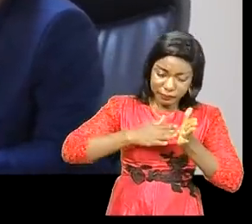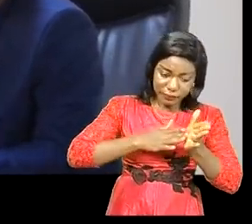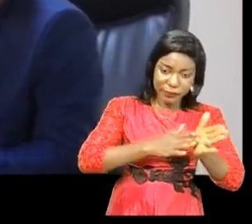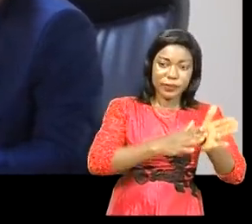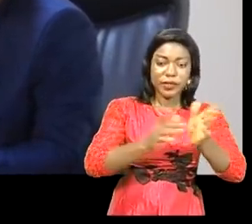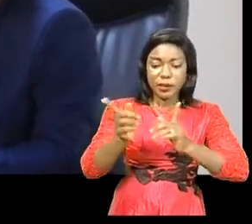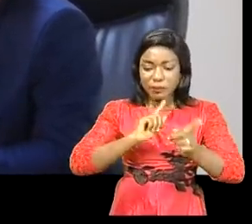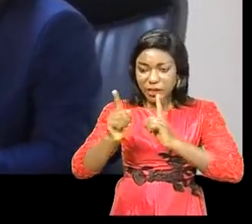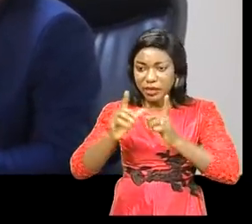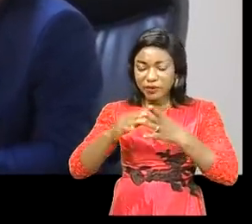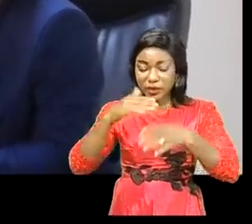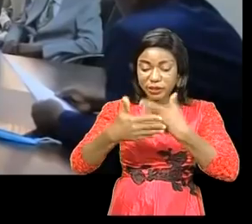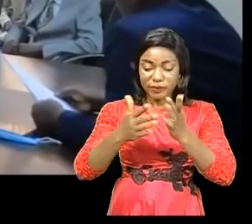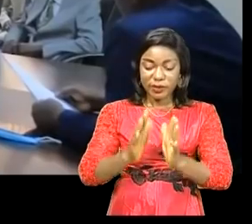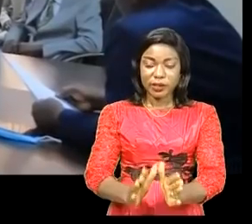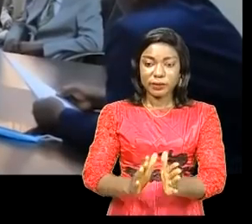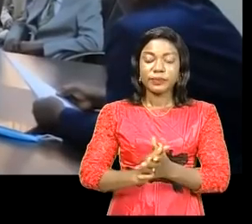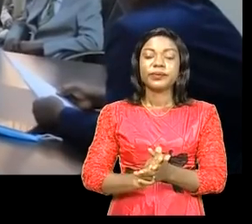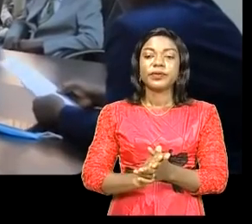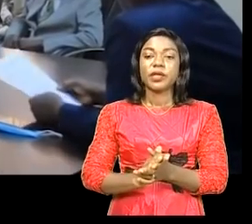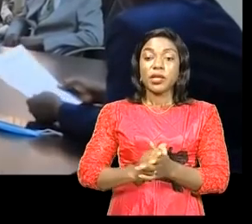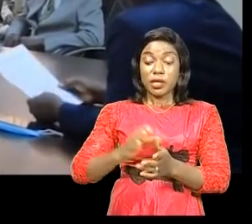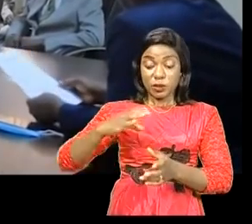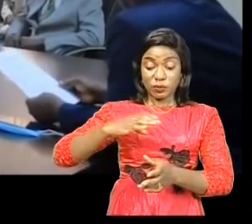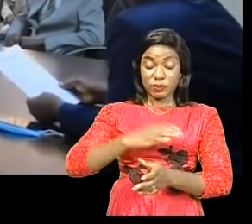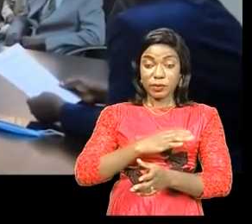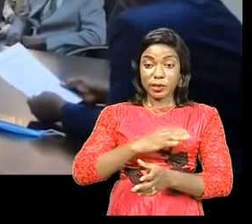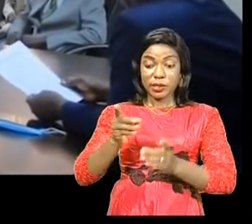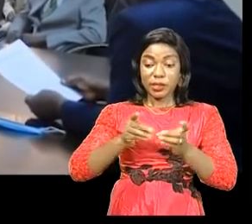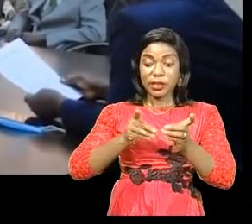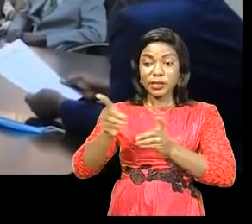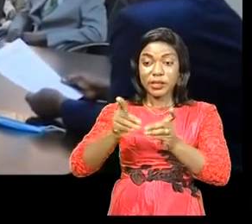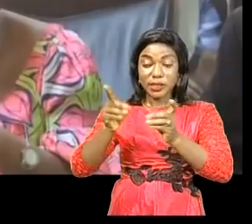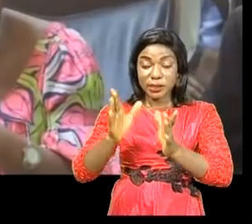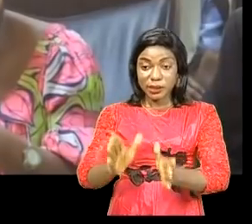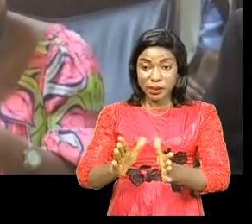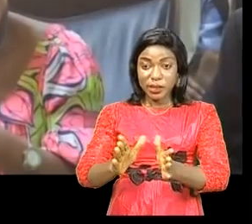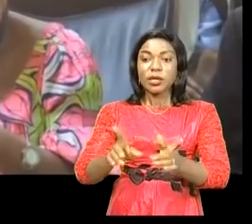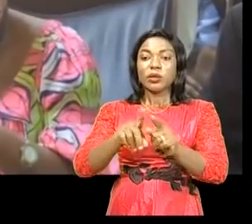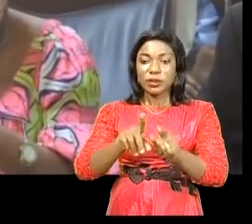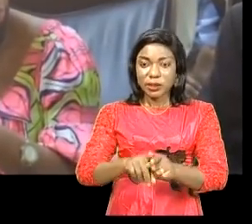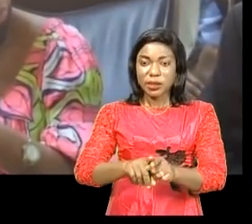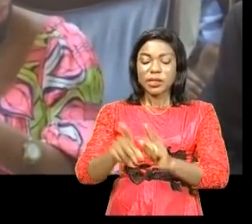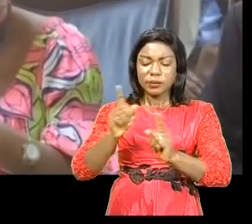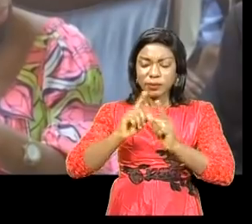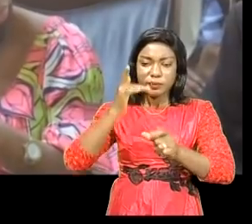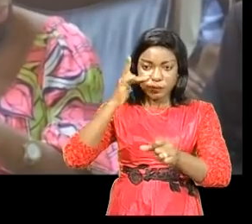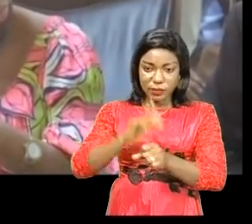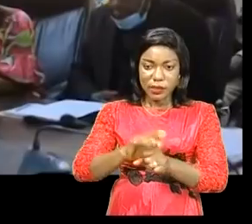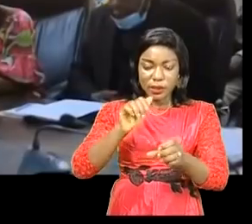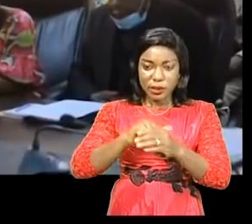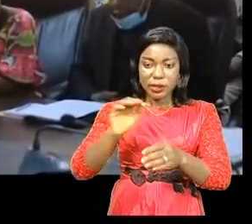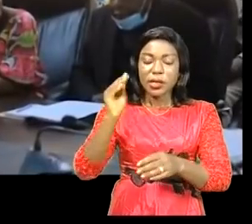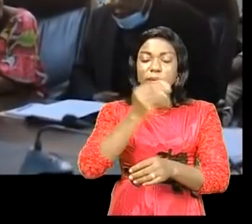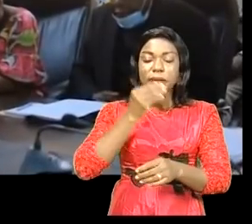avec le personnel. Et cet entretien avec le comité directeur de l'association des retraités de l'ONAPAC est une parfaite concrétisation de sa parole donnée.